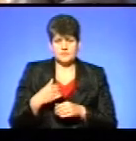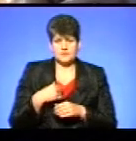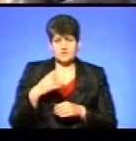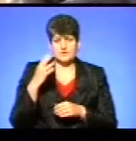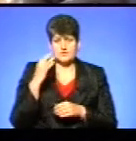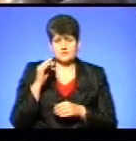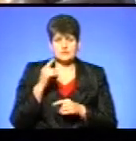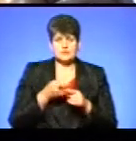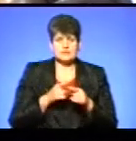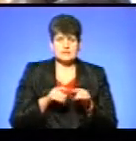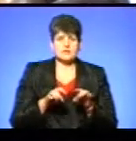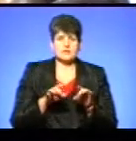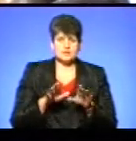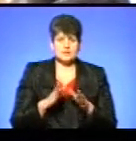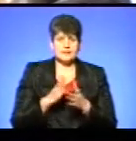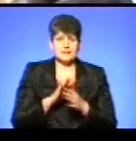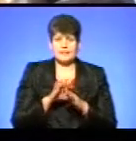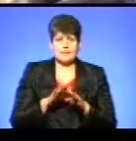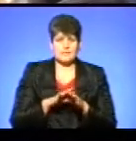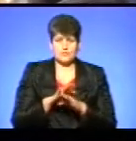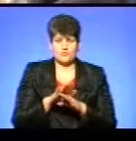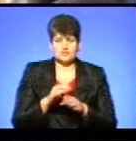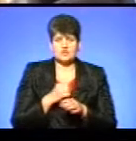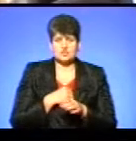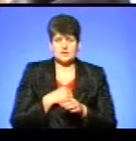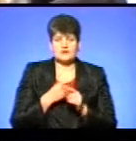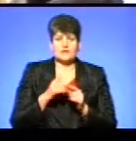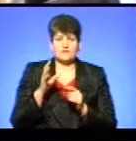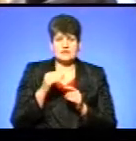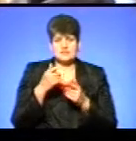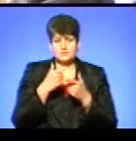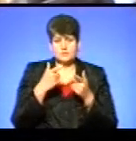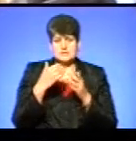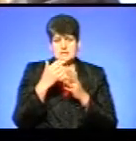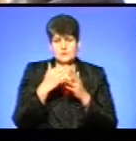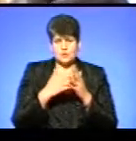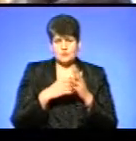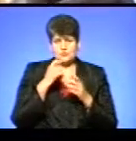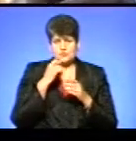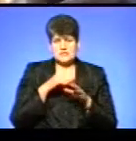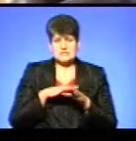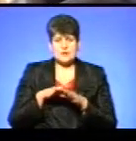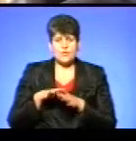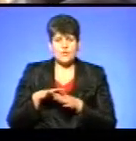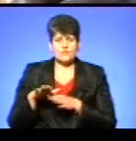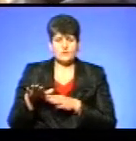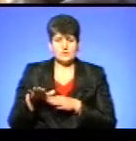що це рішення є неповне, тому що, на жаль, весь інформаційний простір України заповнений